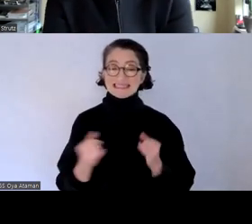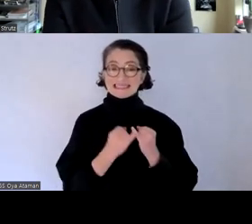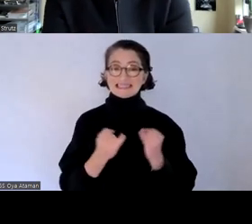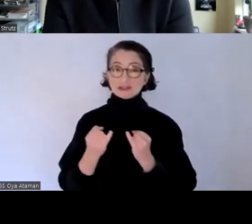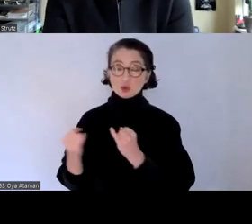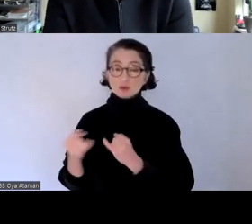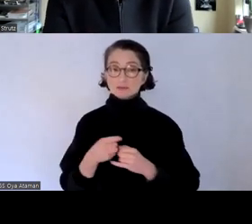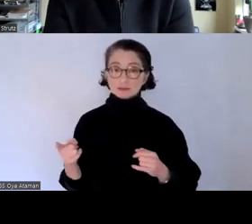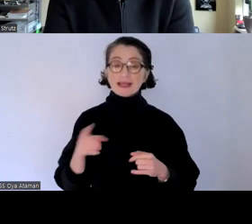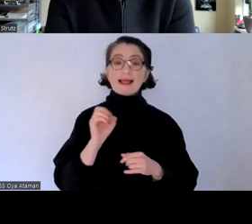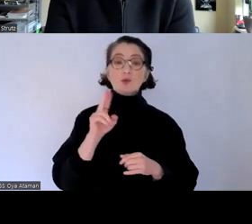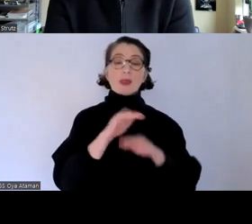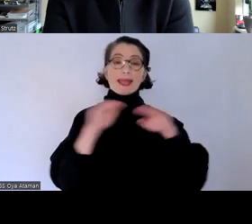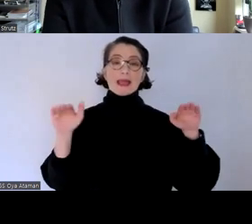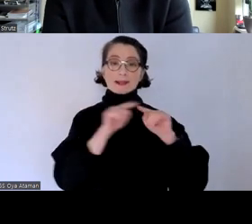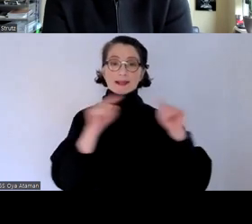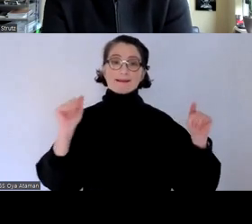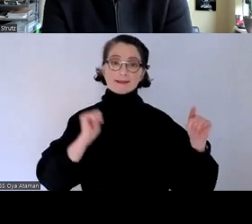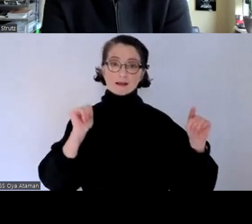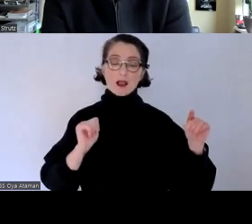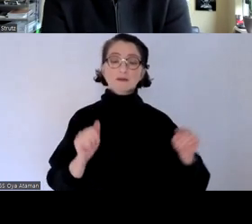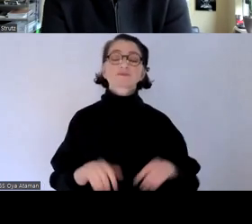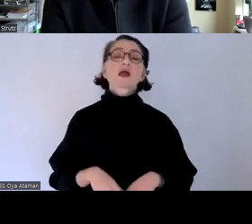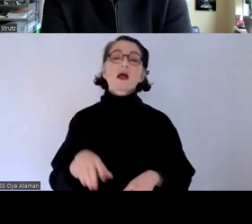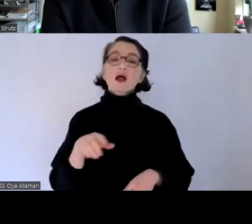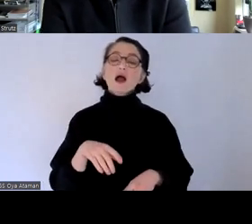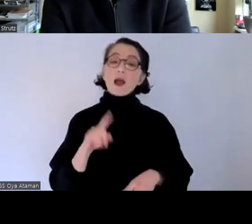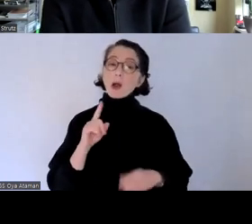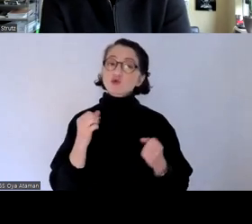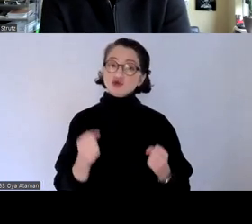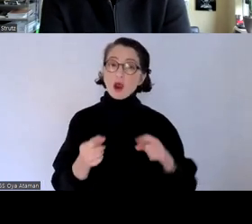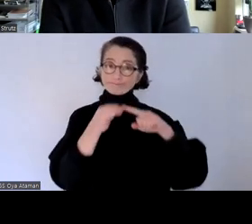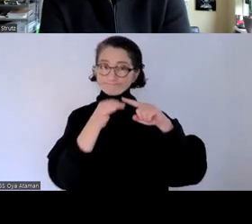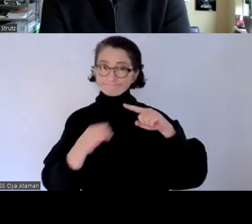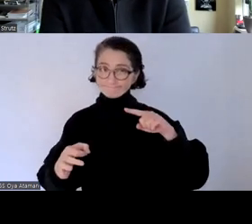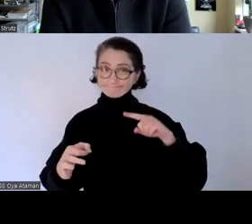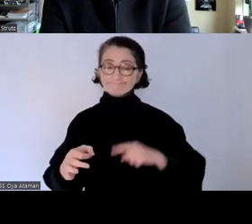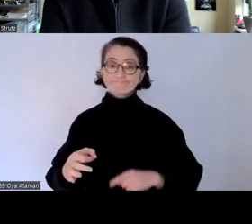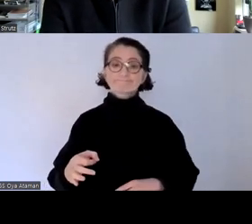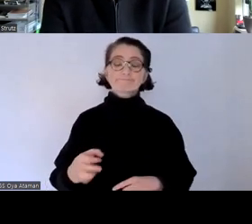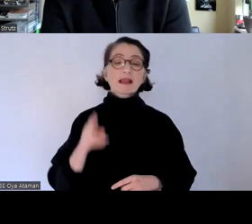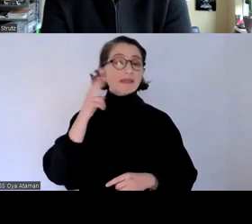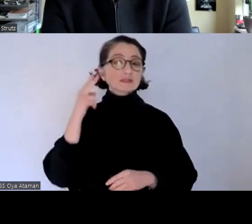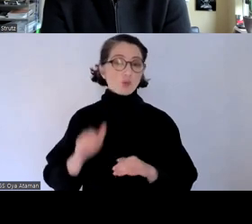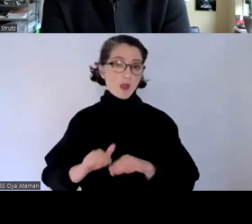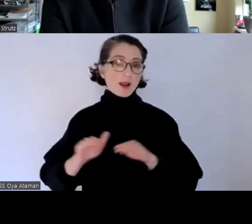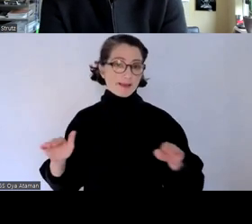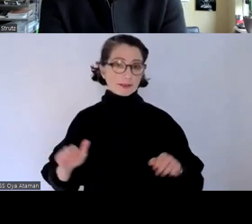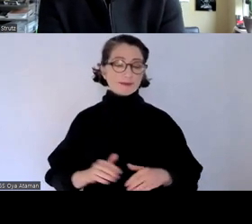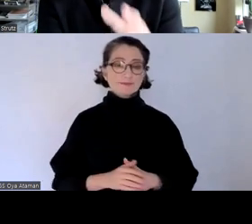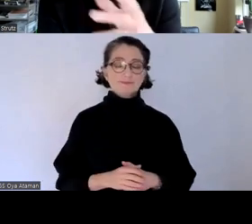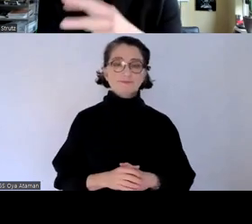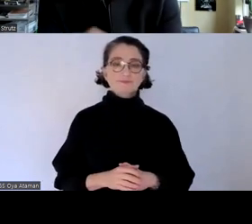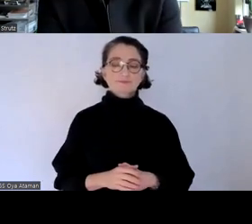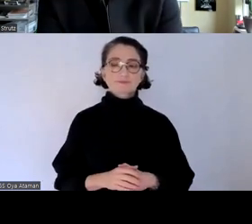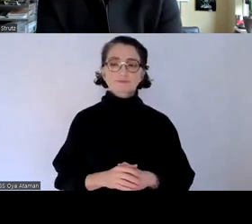ganze auf europäischer ebene tragen es geht aber ganz ganz stark auch da drum letzten endes eben das